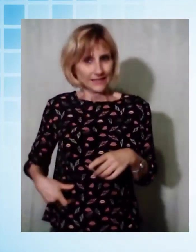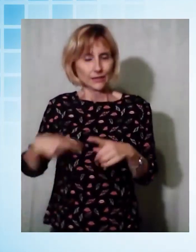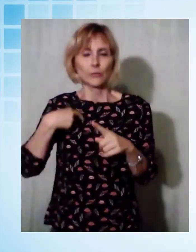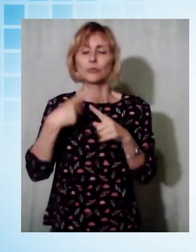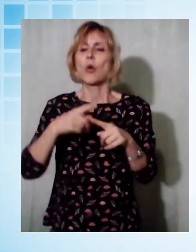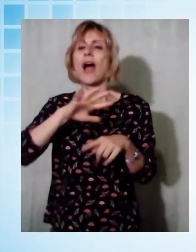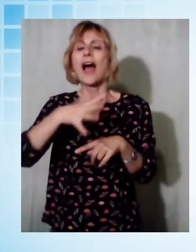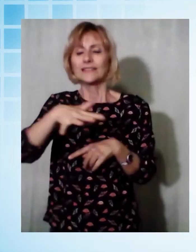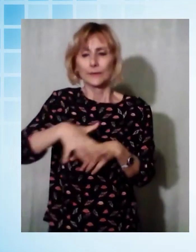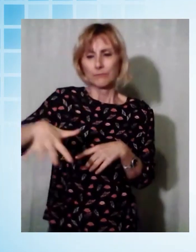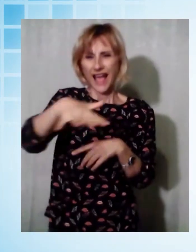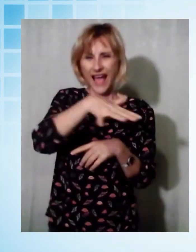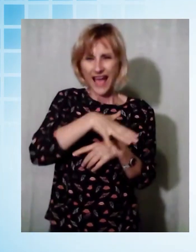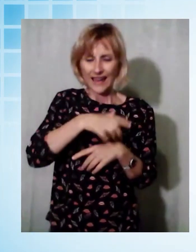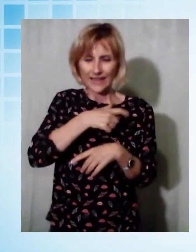Piana.